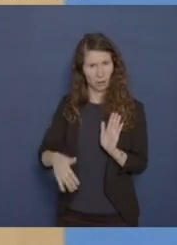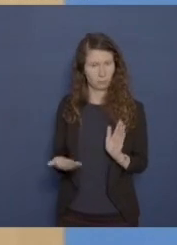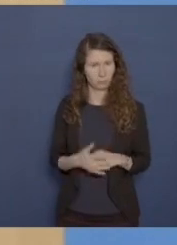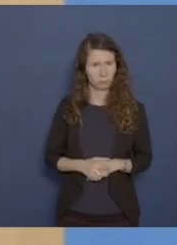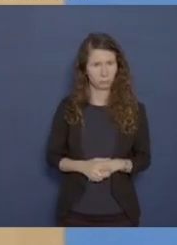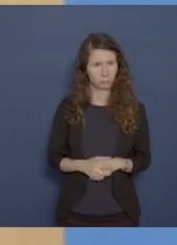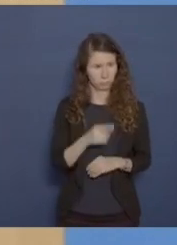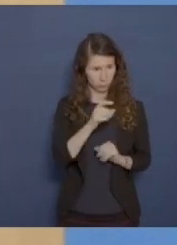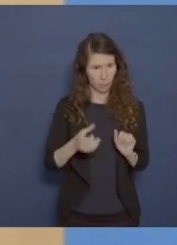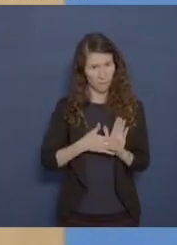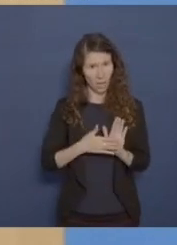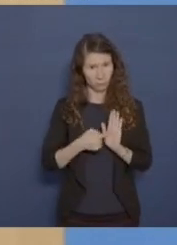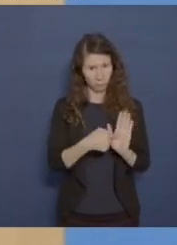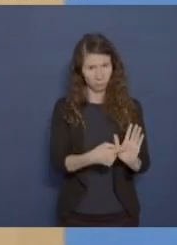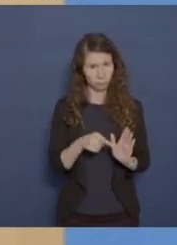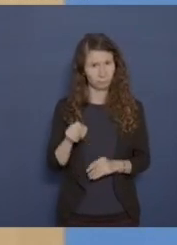Können Sie das beweisen?